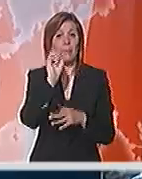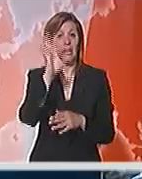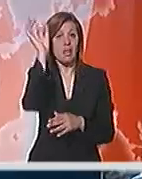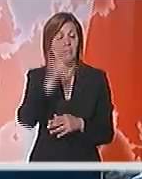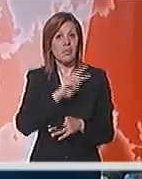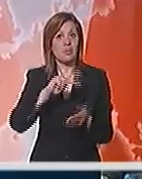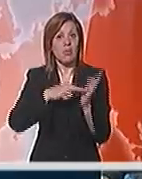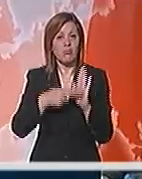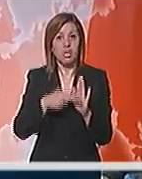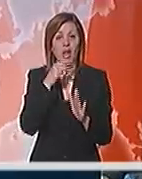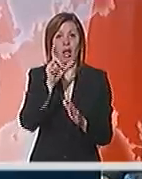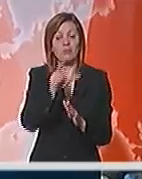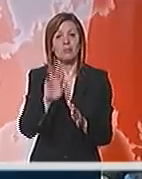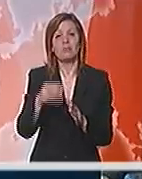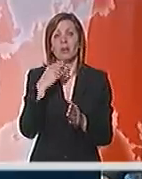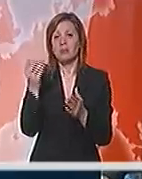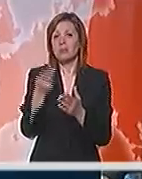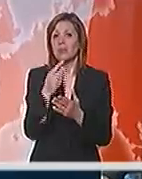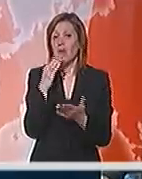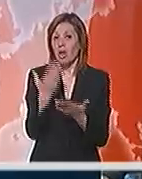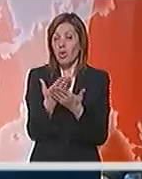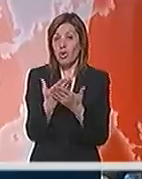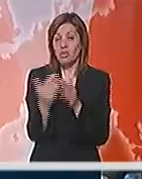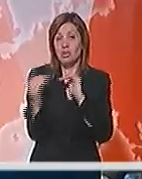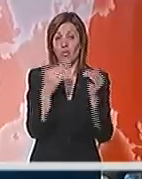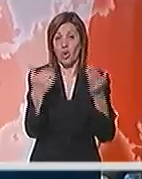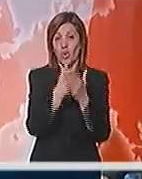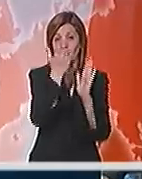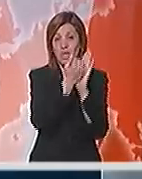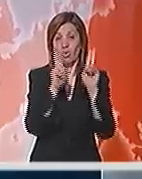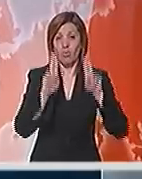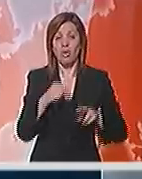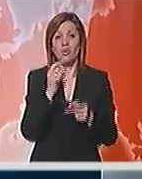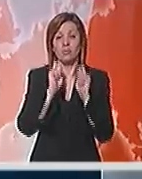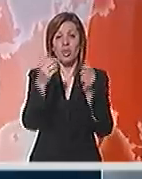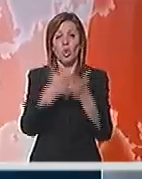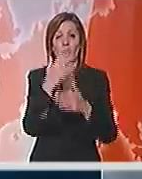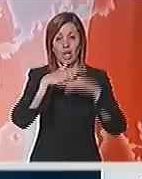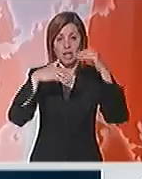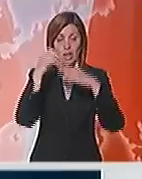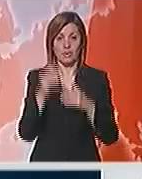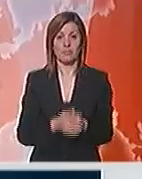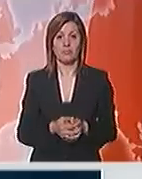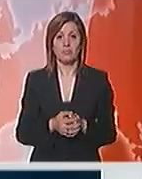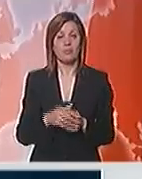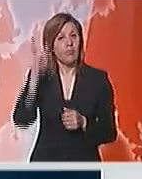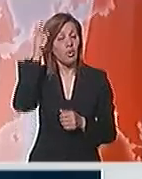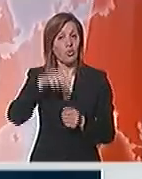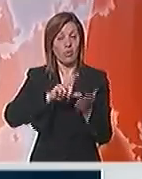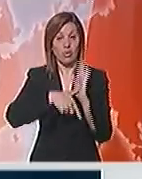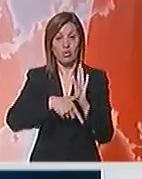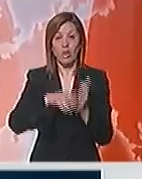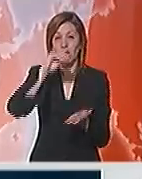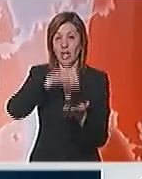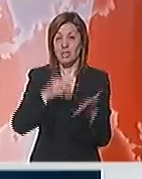% planskih i urbanističkih akata, na osnovu kojih u skladu sa novim zakonom može da se izda dozvola za gradnju. U Beogradu u ovom trenutku se